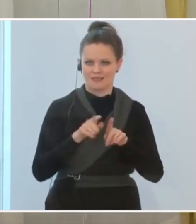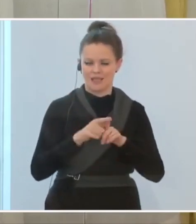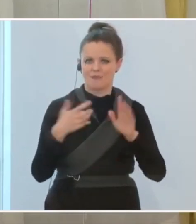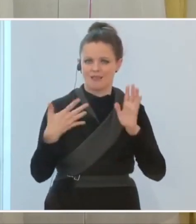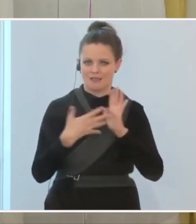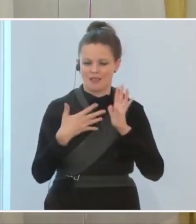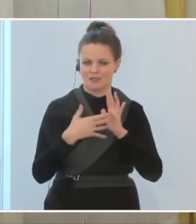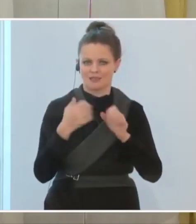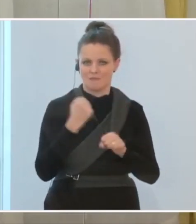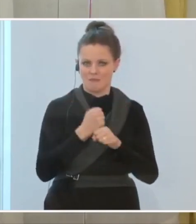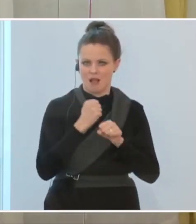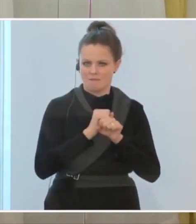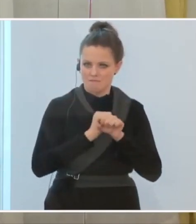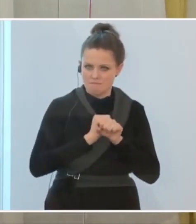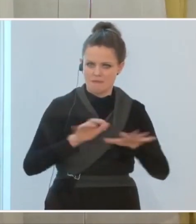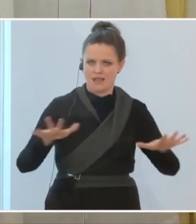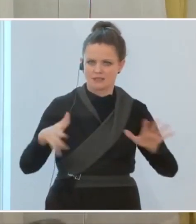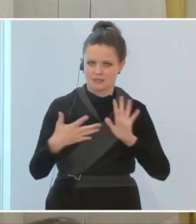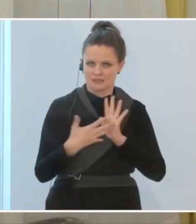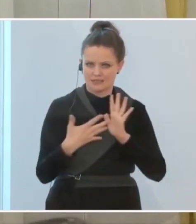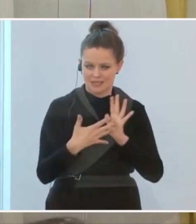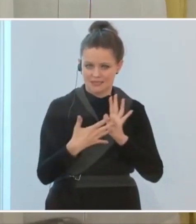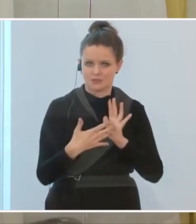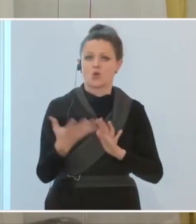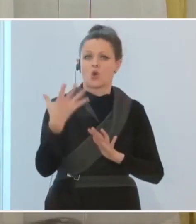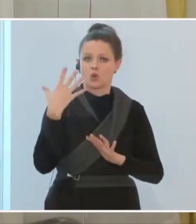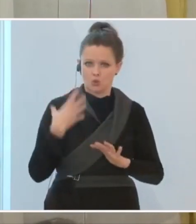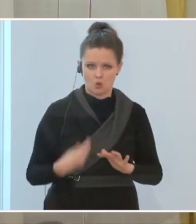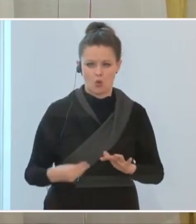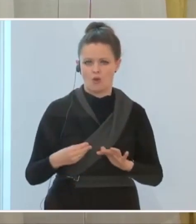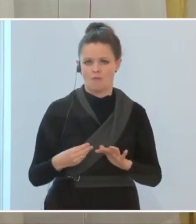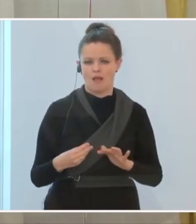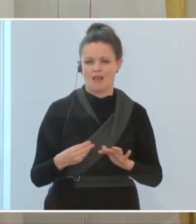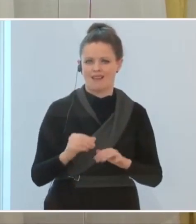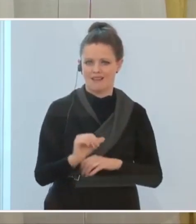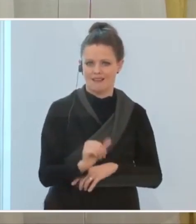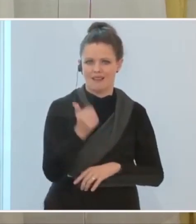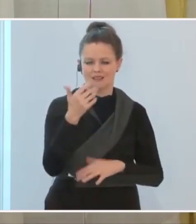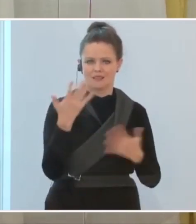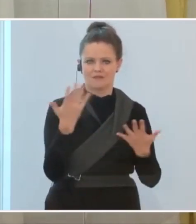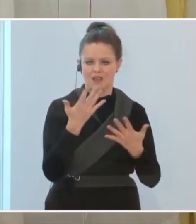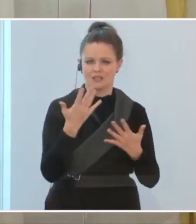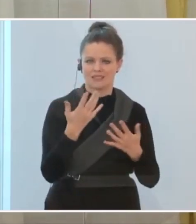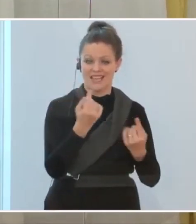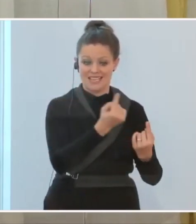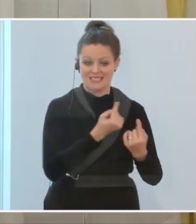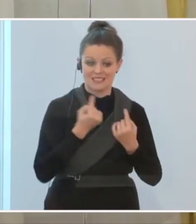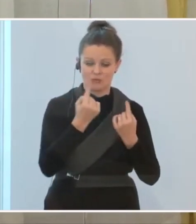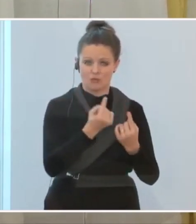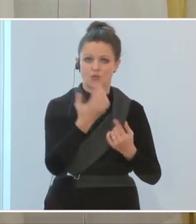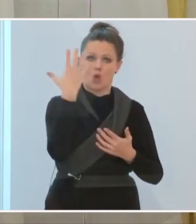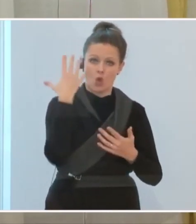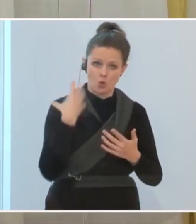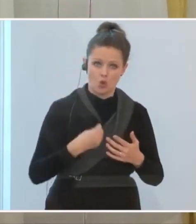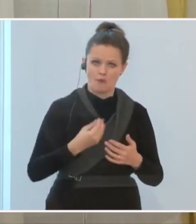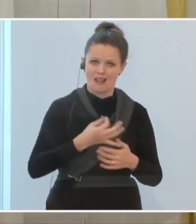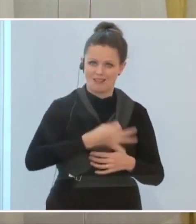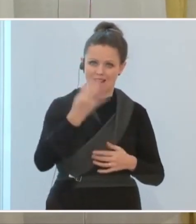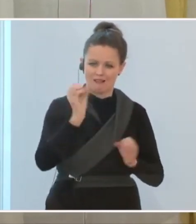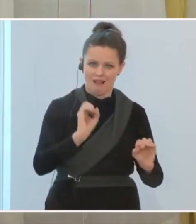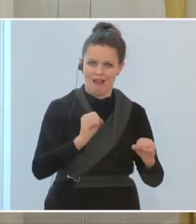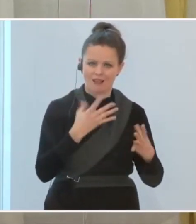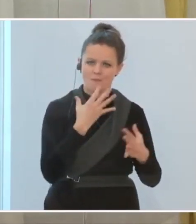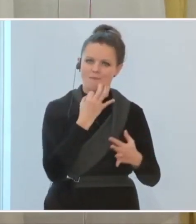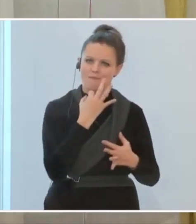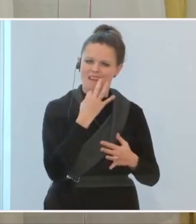eine zweite Runde von Massentestungen, wo man dann auch erstens diese Situation noch einmal tagesaktueller,